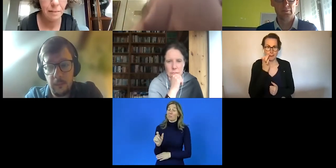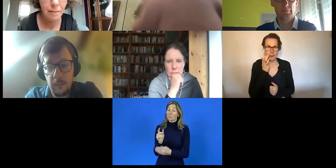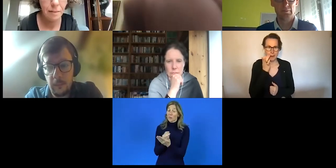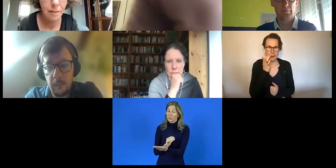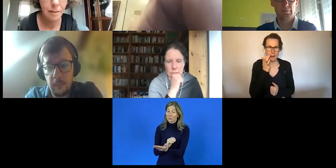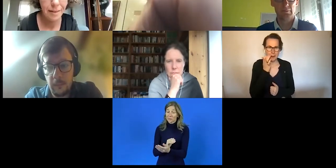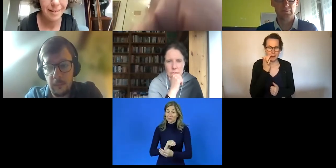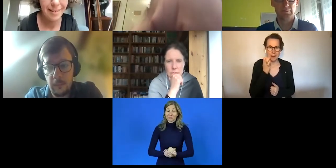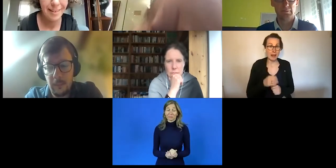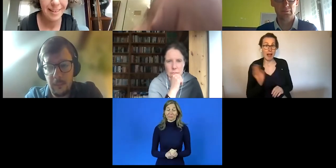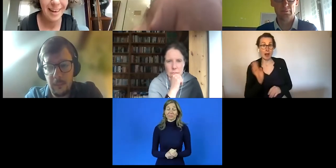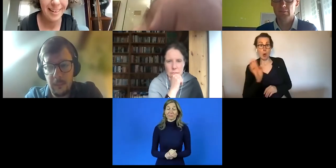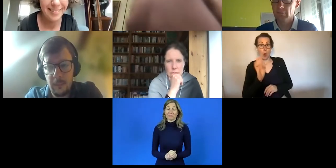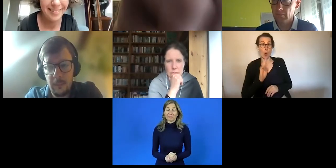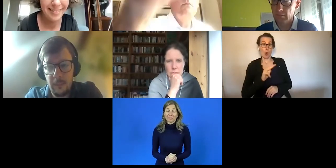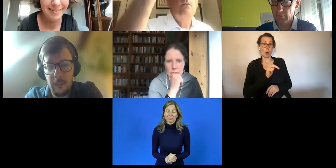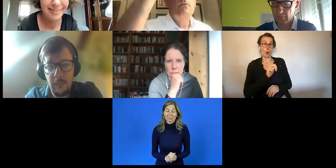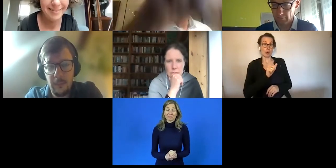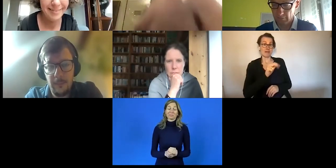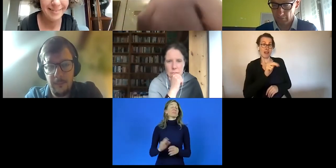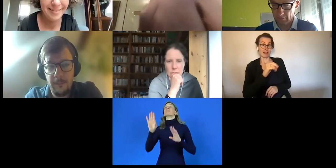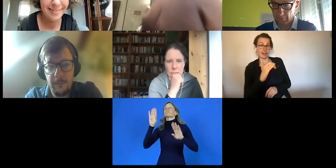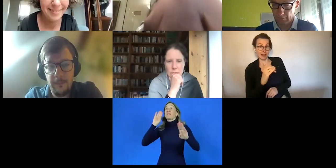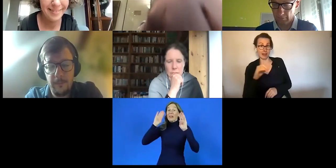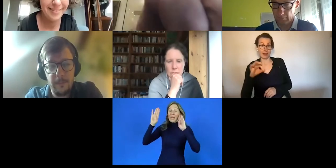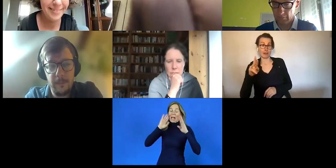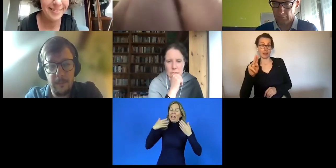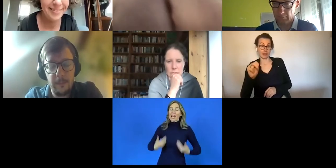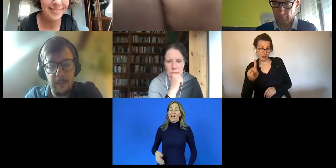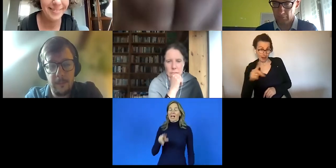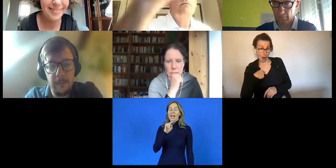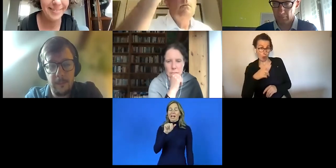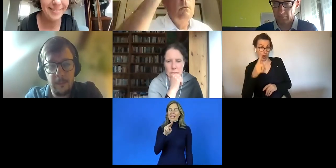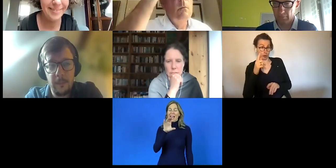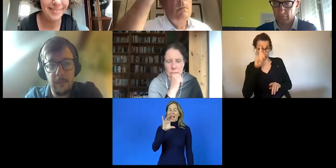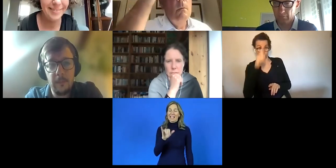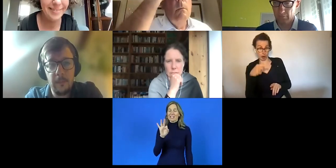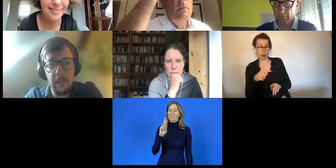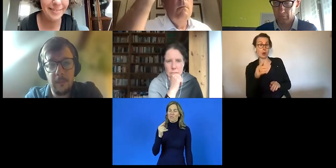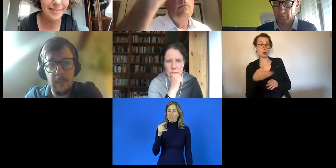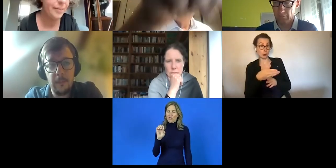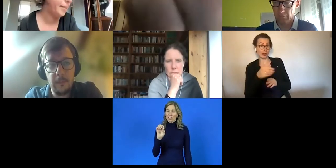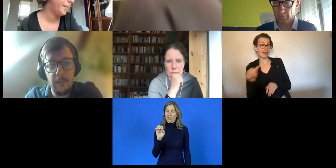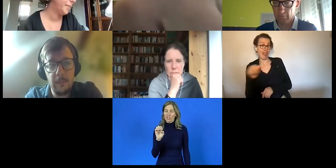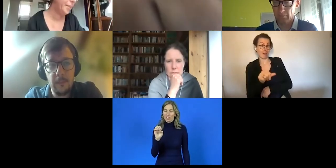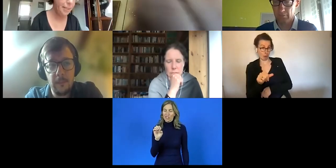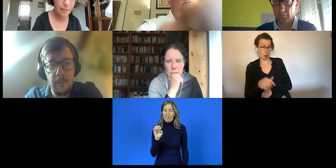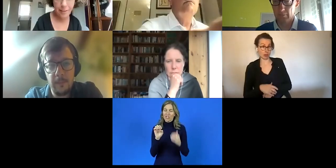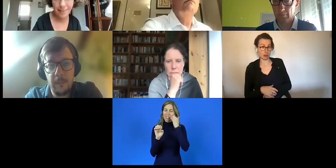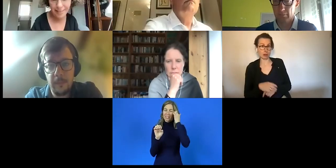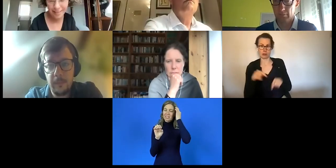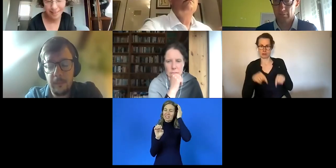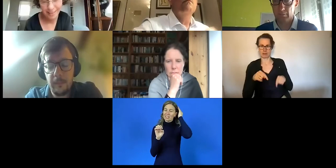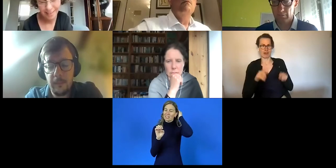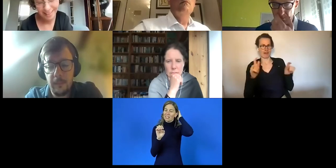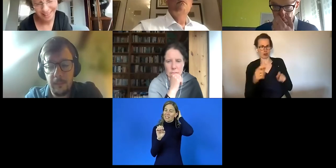Hallo, hier ist die Nancy Frindt. Ich bin auch aus Deutschland, aus Thüringen, aus Erfurt. Ich wurde auch zu dieser Veranstaltung hingewiesen,